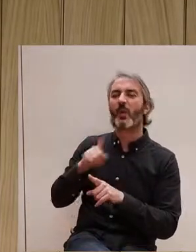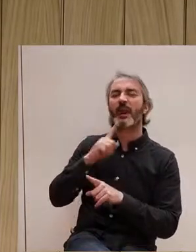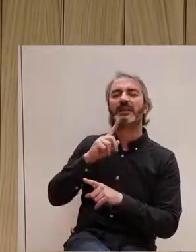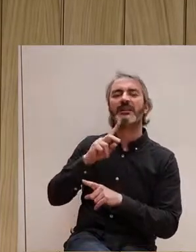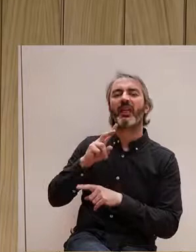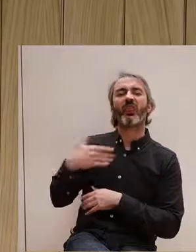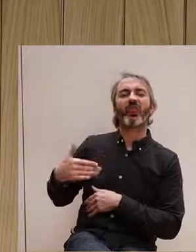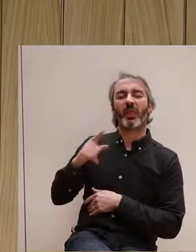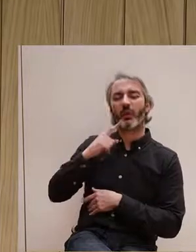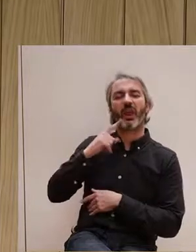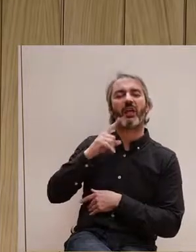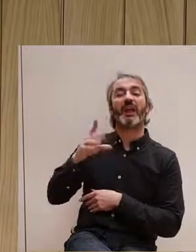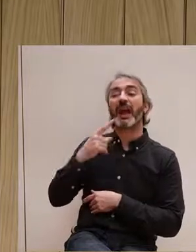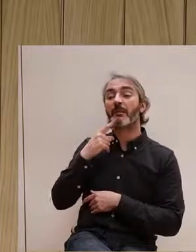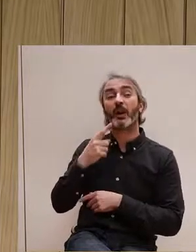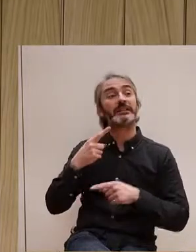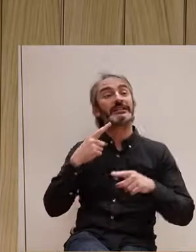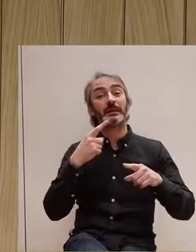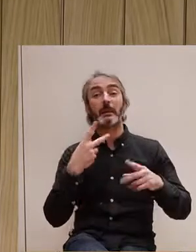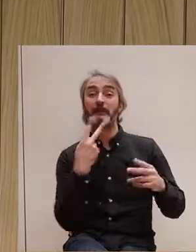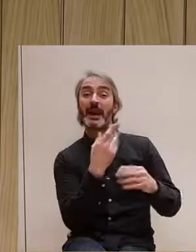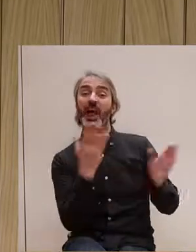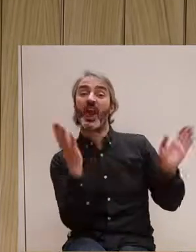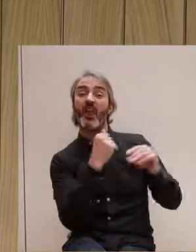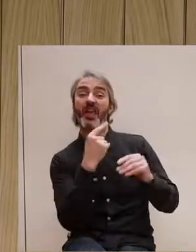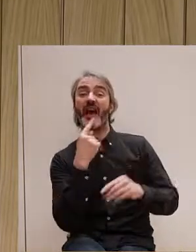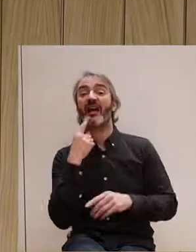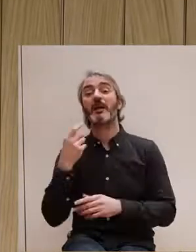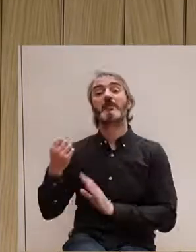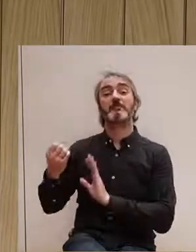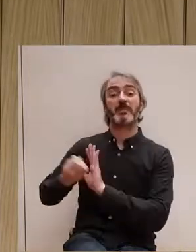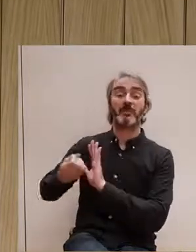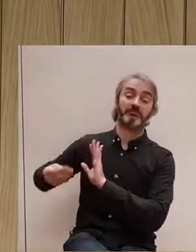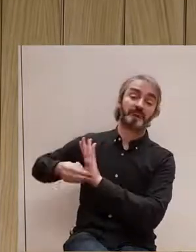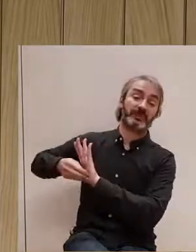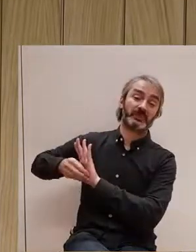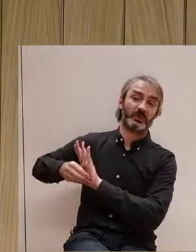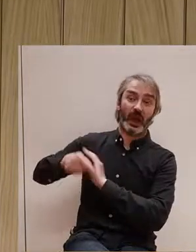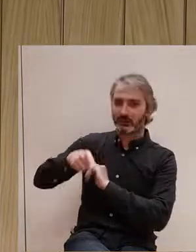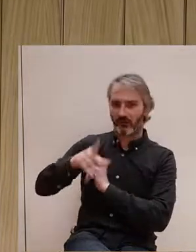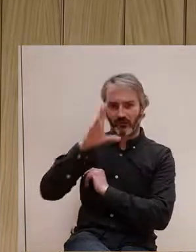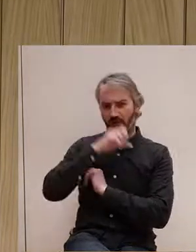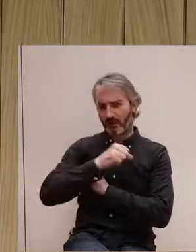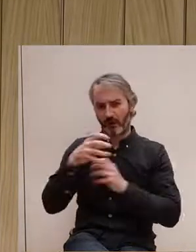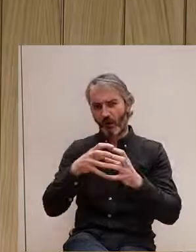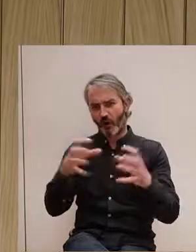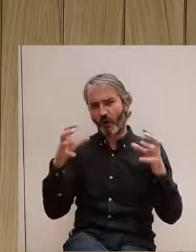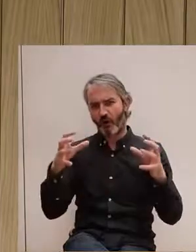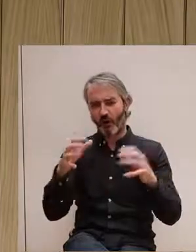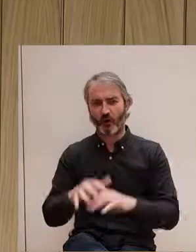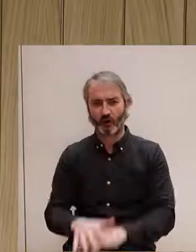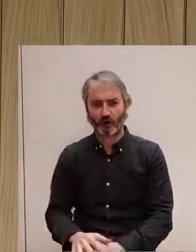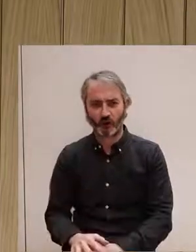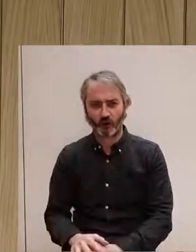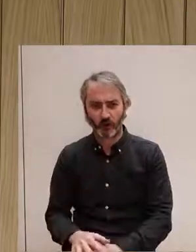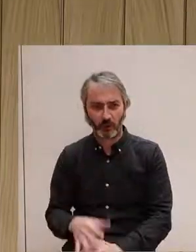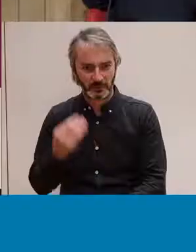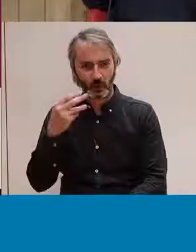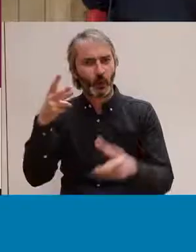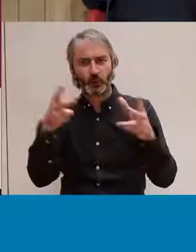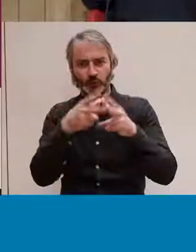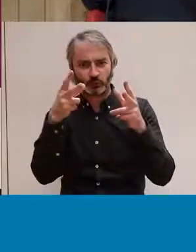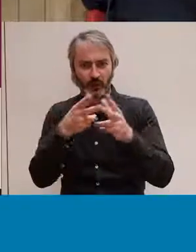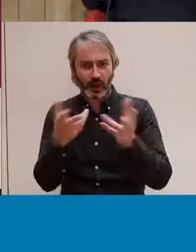o que existeix quan no tens l'altre, no?, pensem que això també és un error molt gran, però pensem que socialment